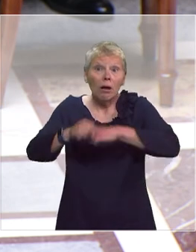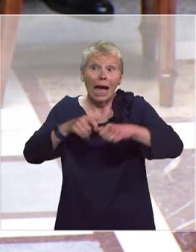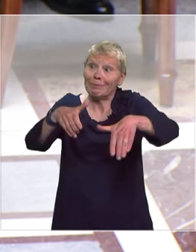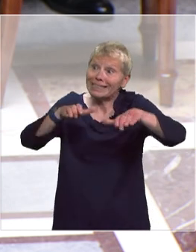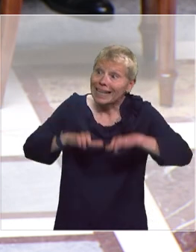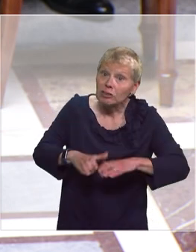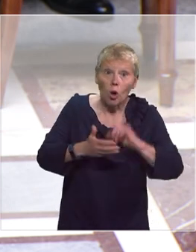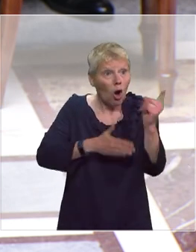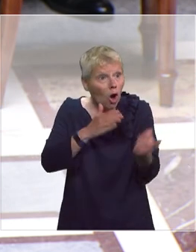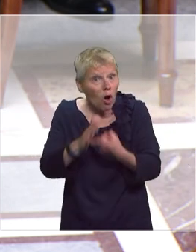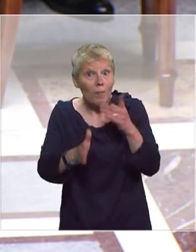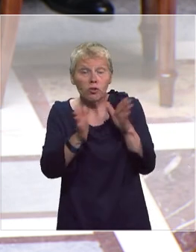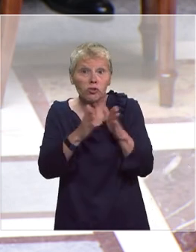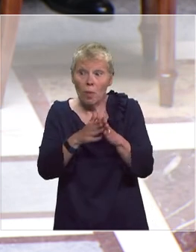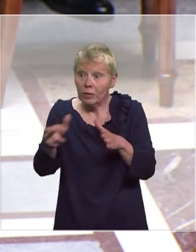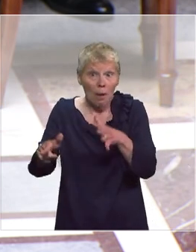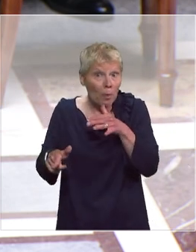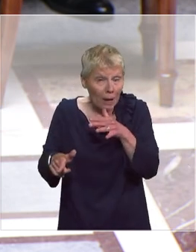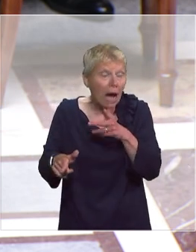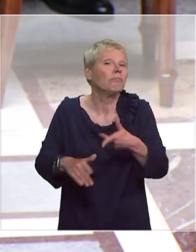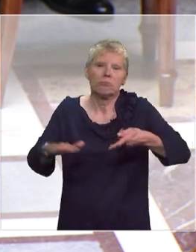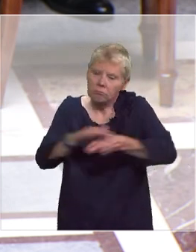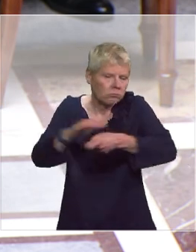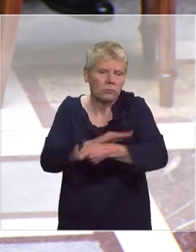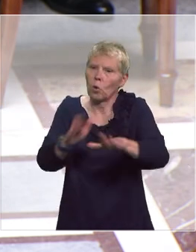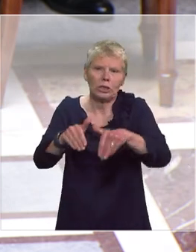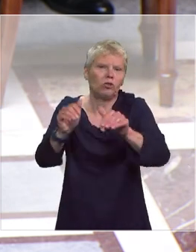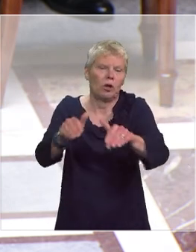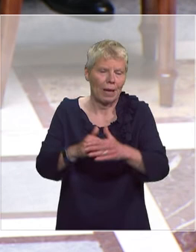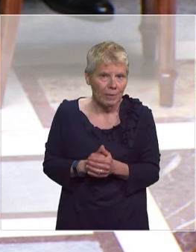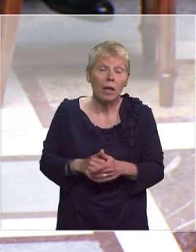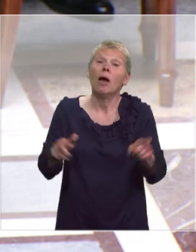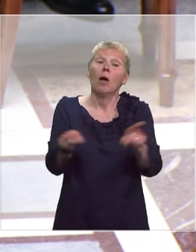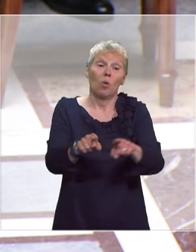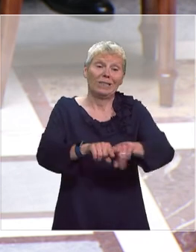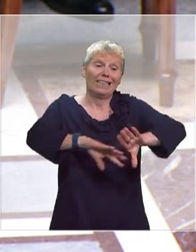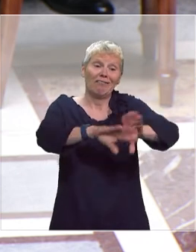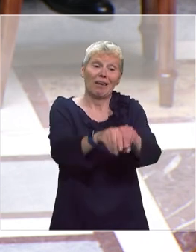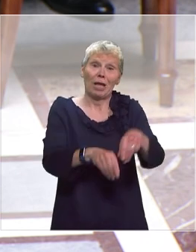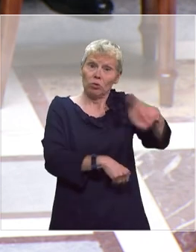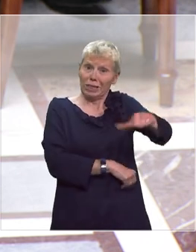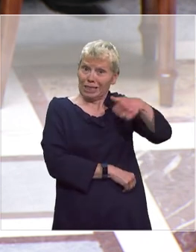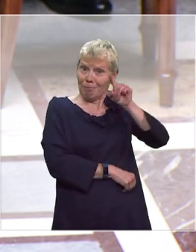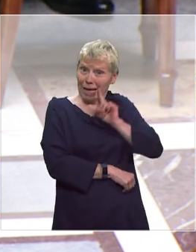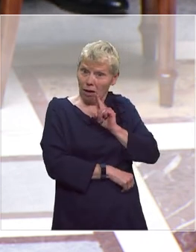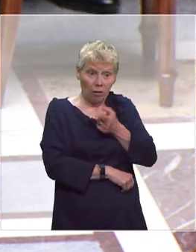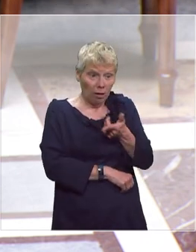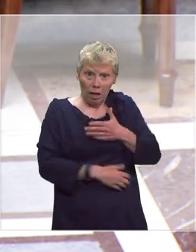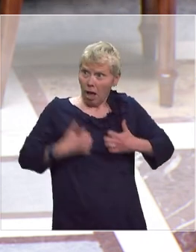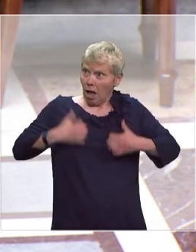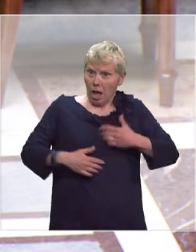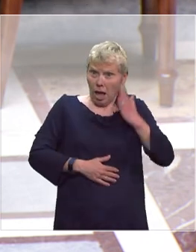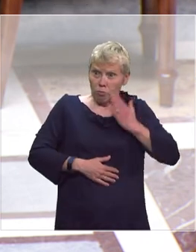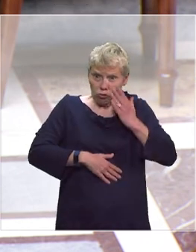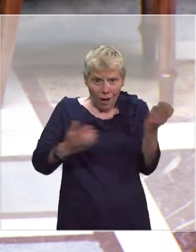renouvellement. Les CAF sont aussi mobilisés pour délivrer aux familles notamment aux familles monoparentales des aides de secours individuelles à